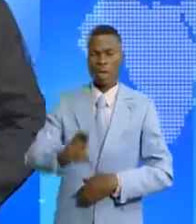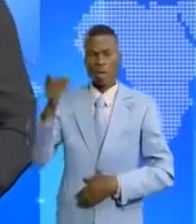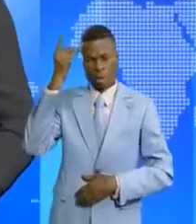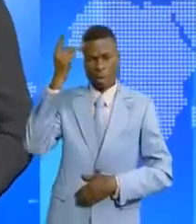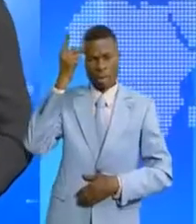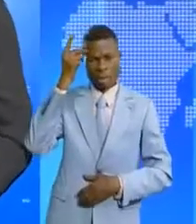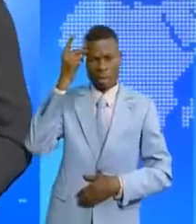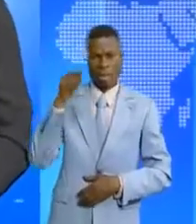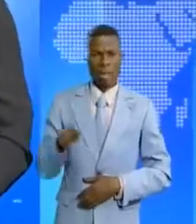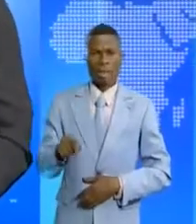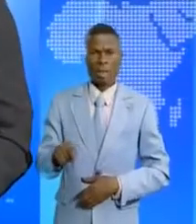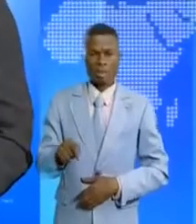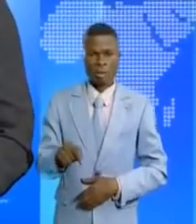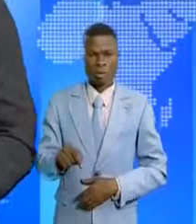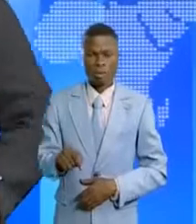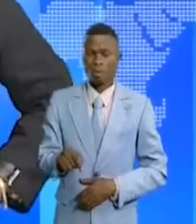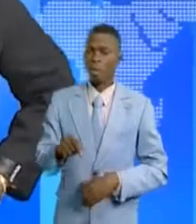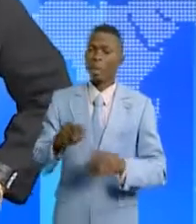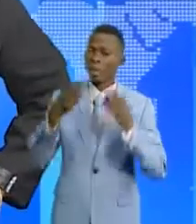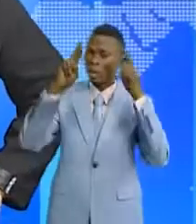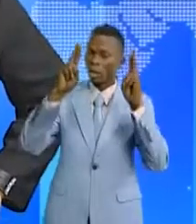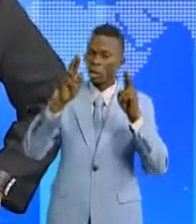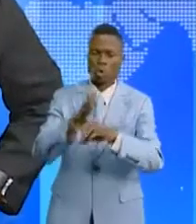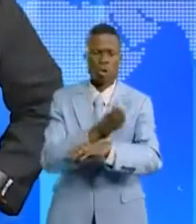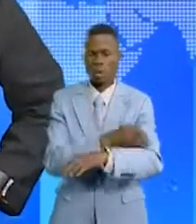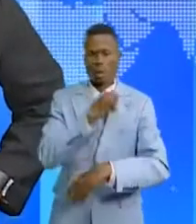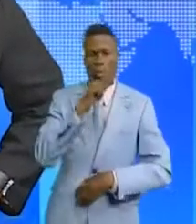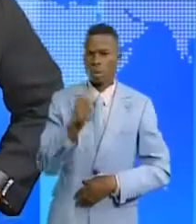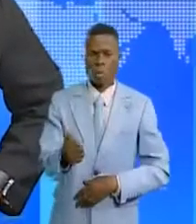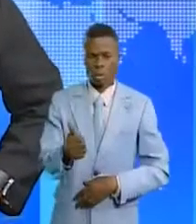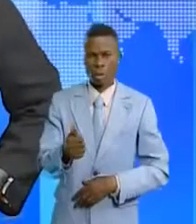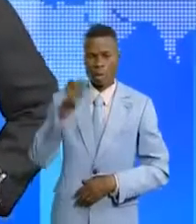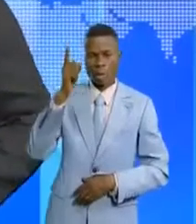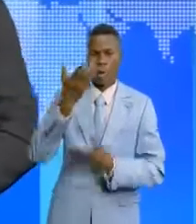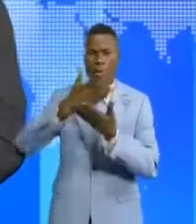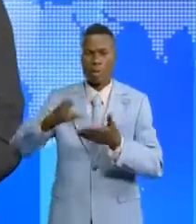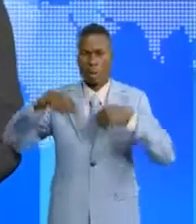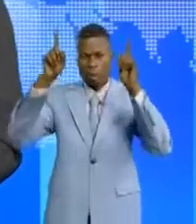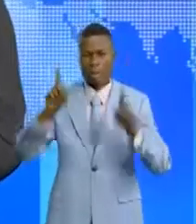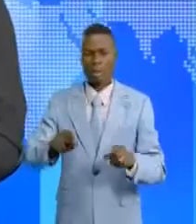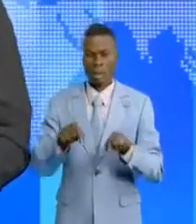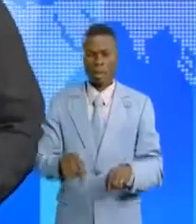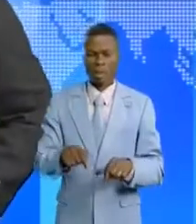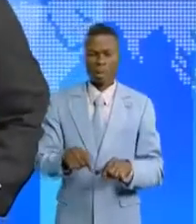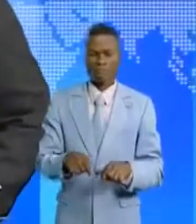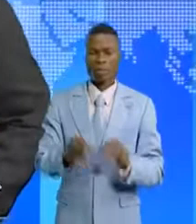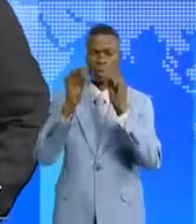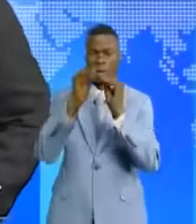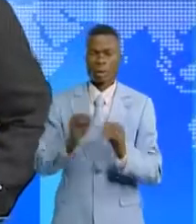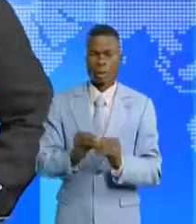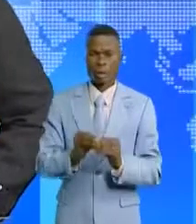Kinshasa qui n'ont pas atteint leur assignation au premier semestre de l'année en cours. Le quota des